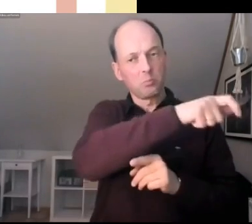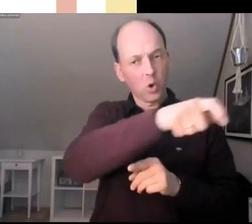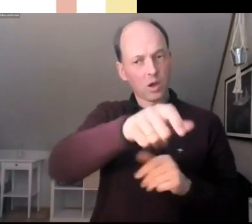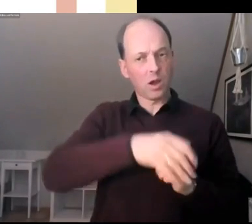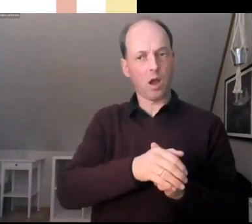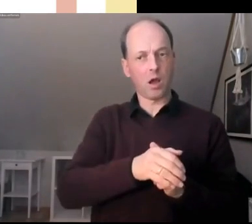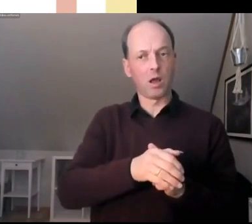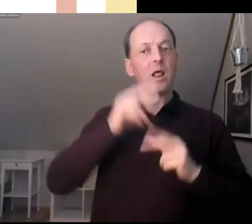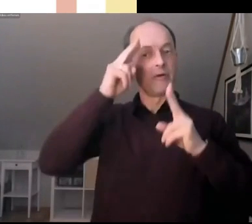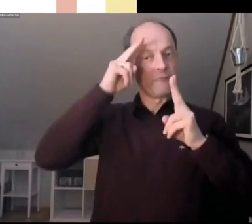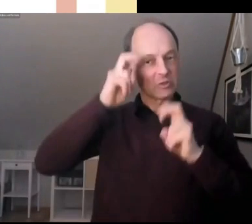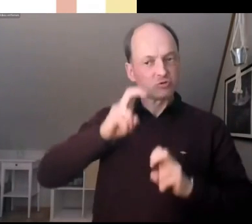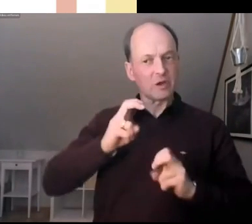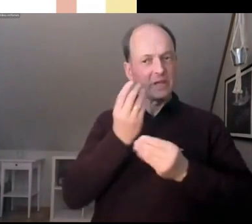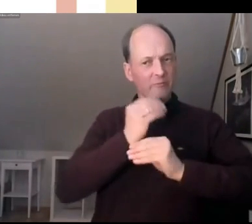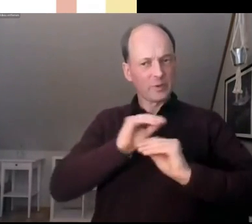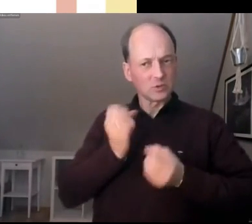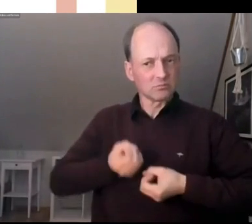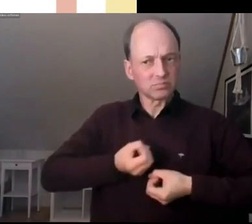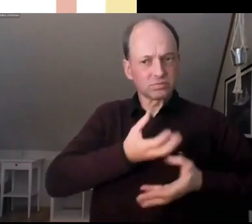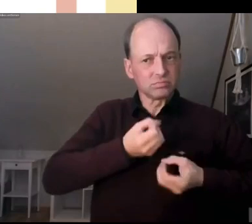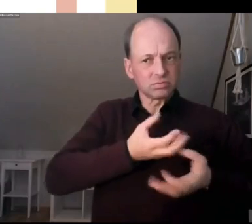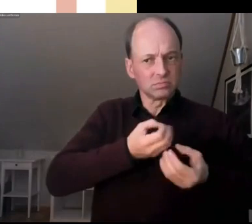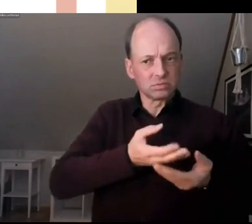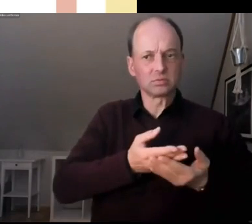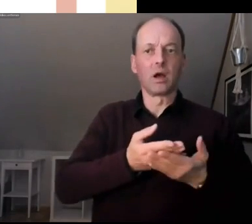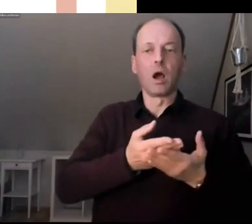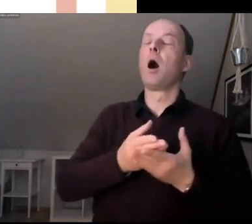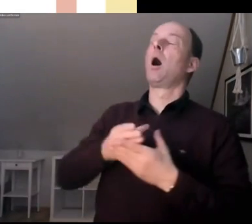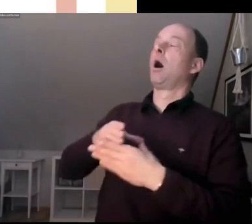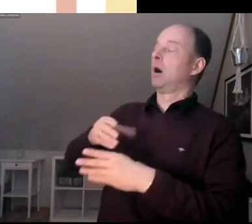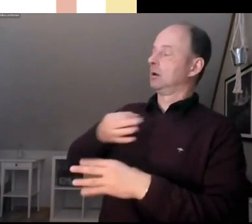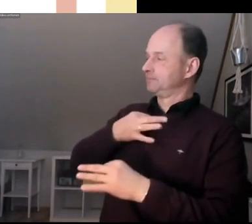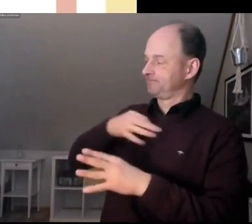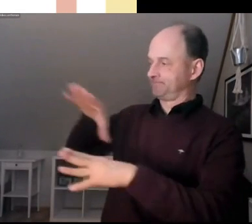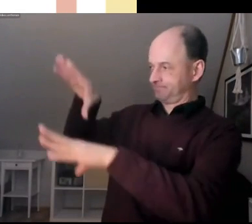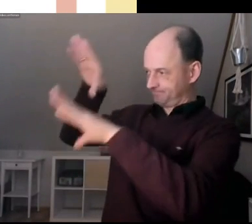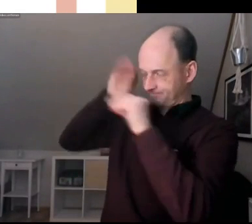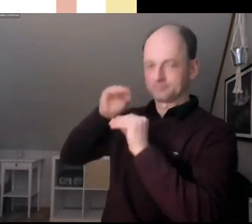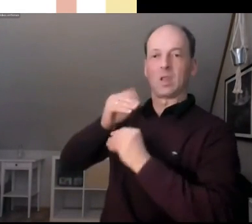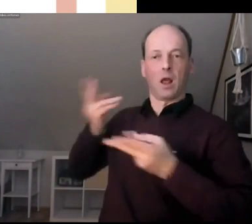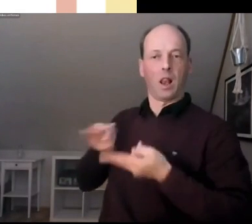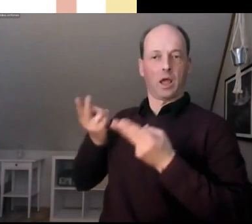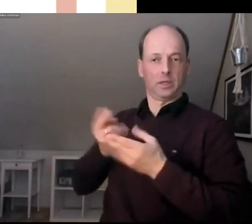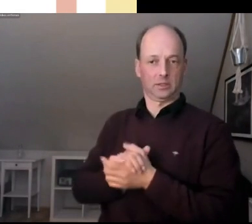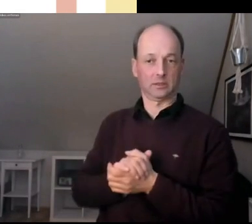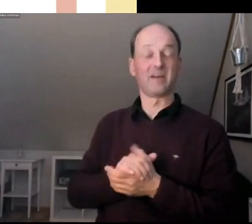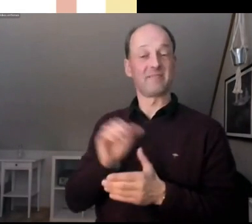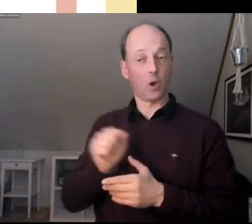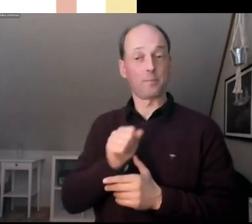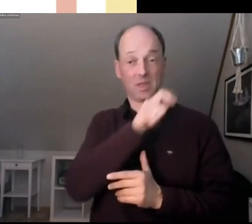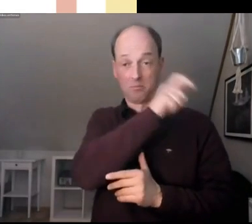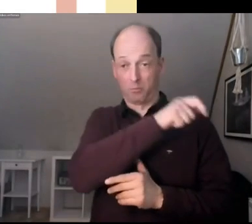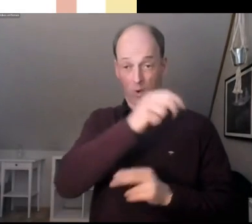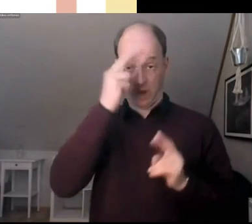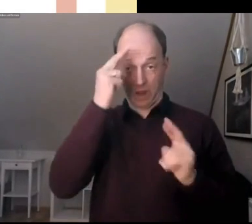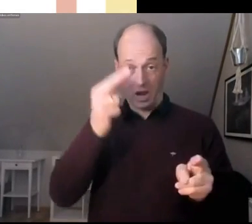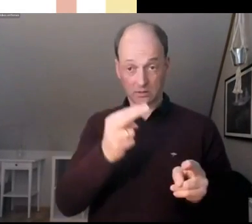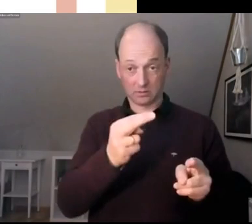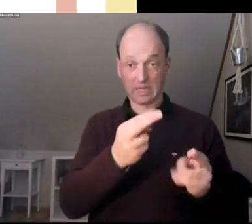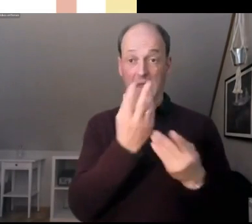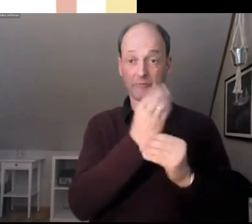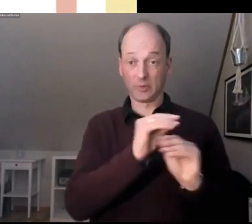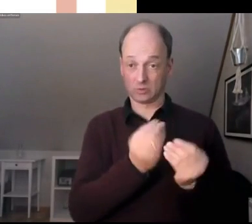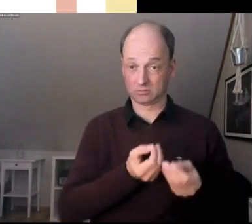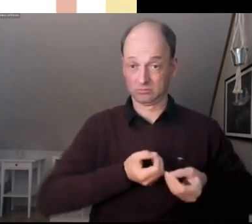auch die gesellschaftliche Debatte insgesamt bereichern, weil das, was in einem BürgerInnenrat passiert, nicht dort bleibt, sondern es wird über